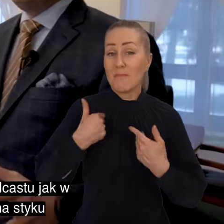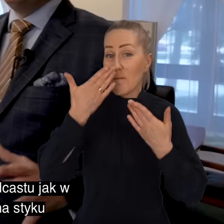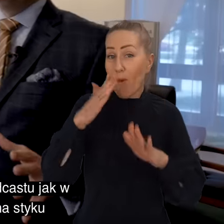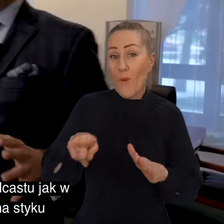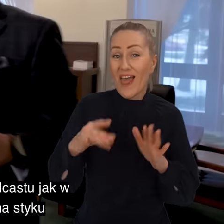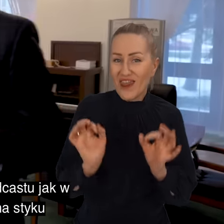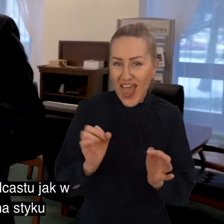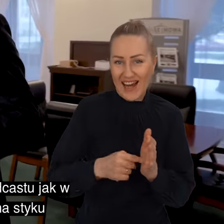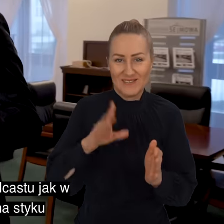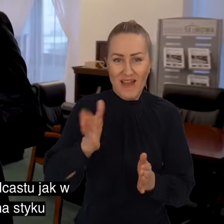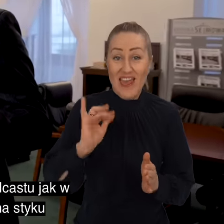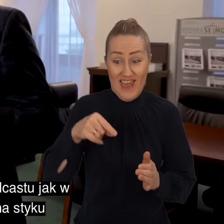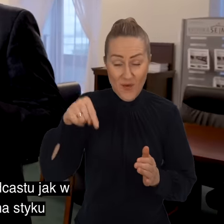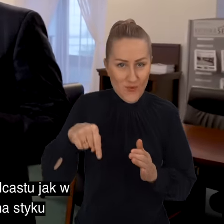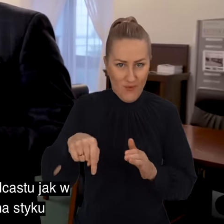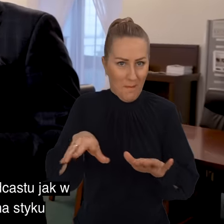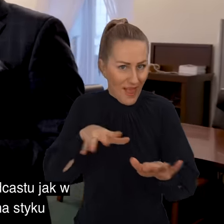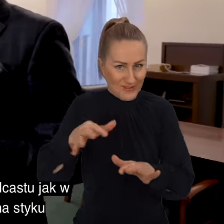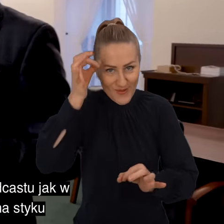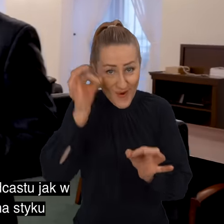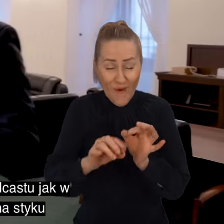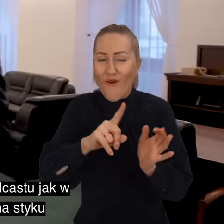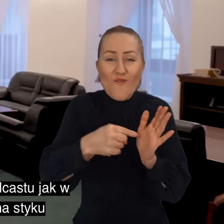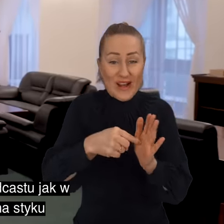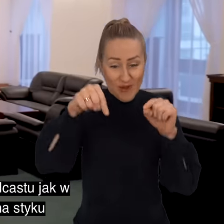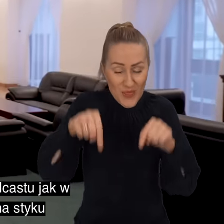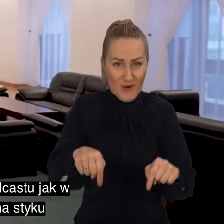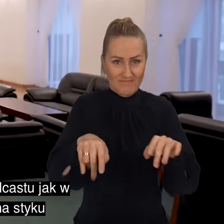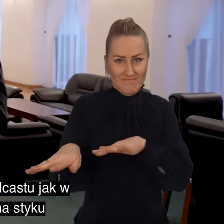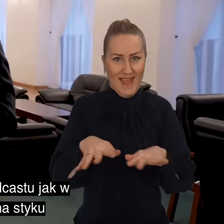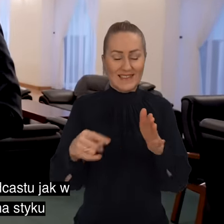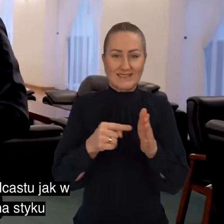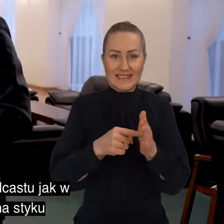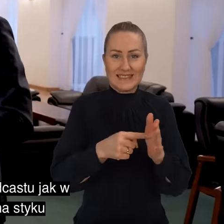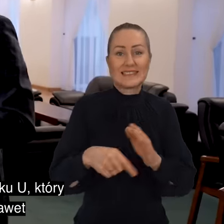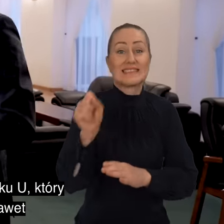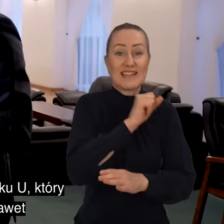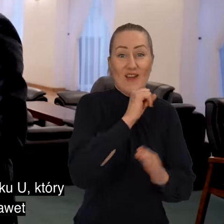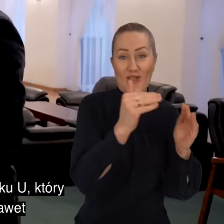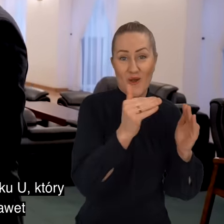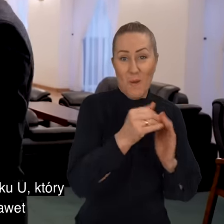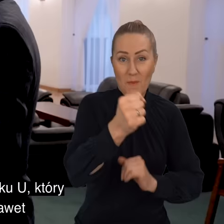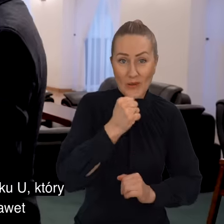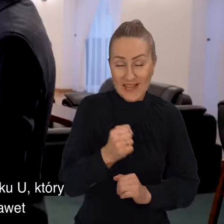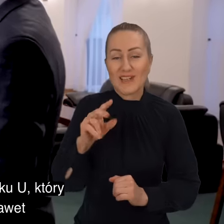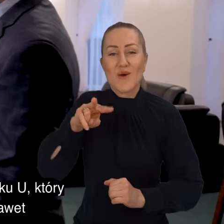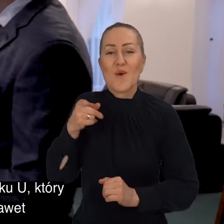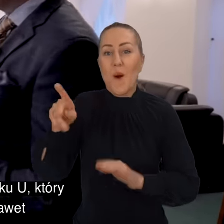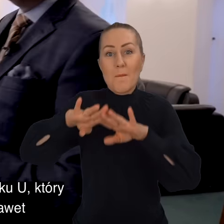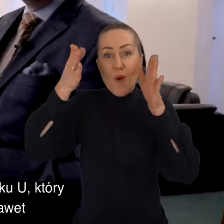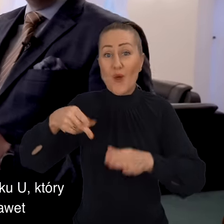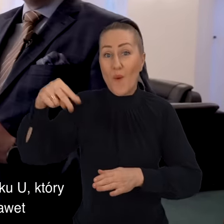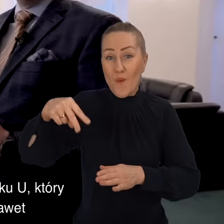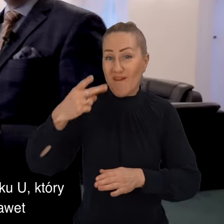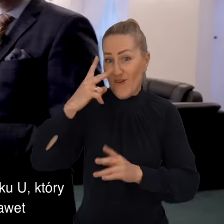Pokażemy Wam w tym odcinku podcastu jak w tym miejscu, jak właśnie tutaj na styku starego domu poselskiego i budynku